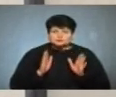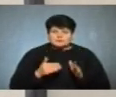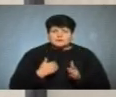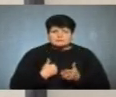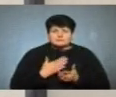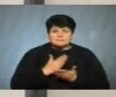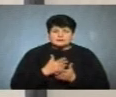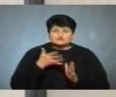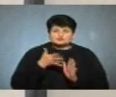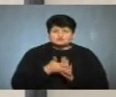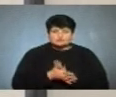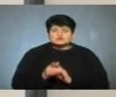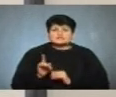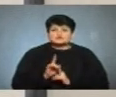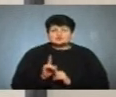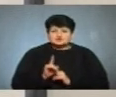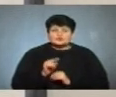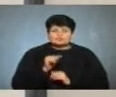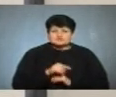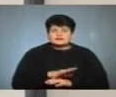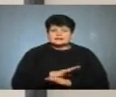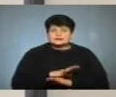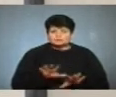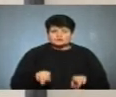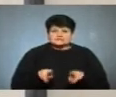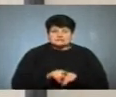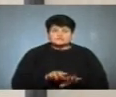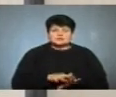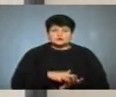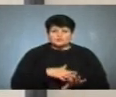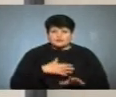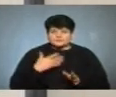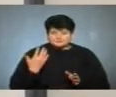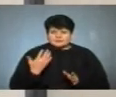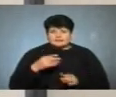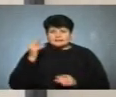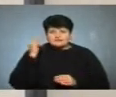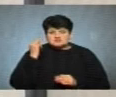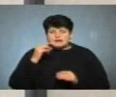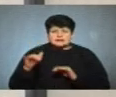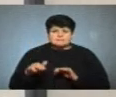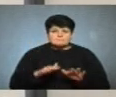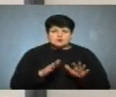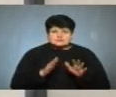ми маємо розуміти, що вони не були такими довготривалими. Тобто, навчальний процес